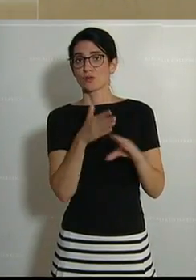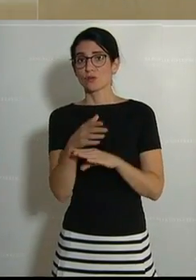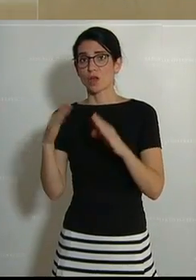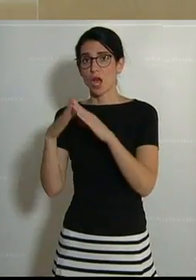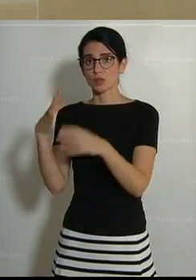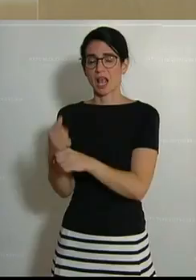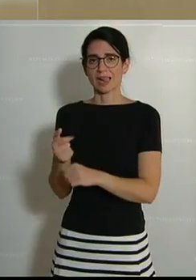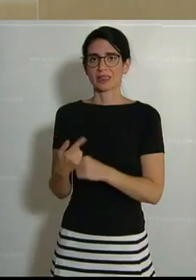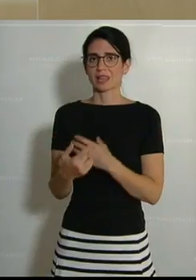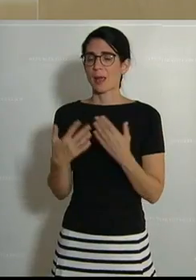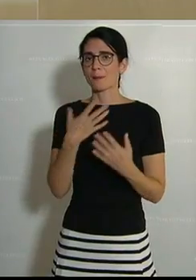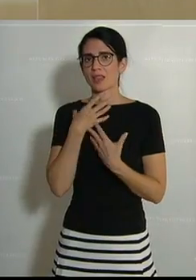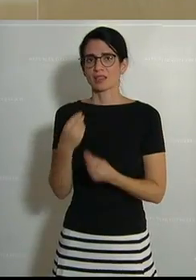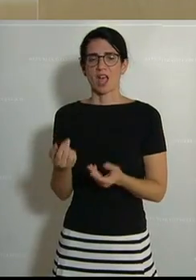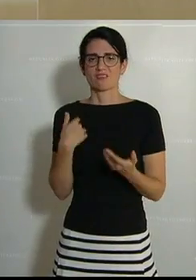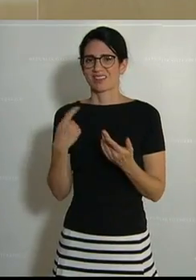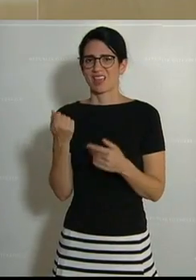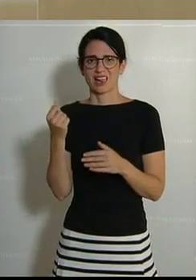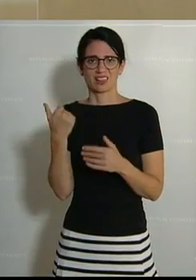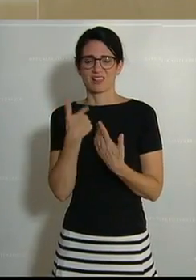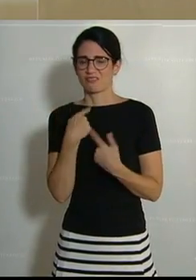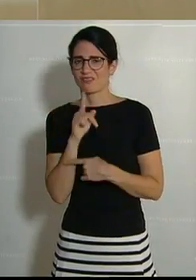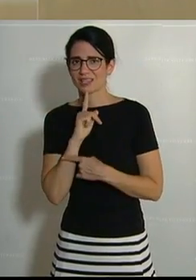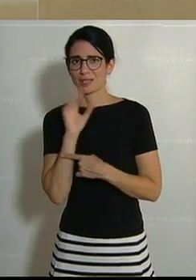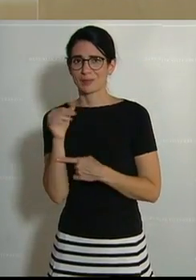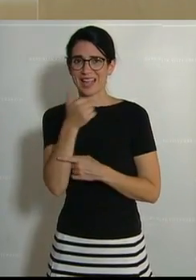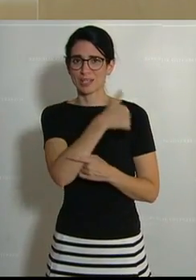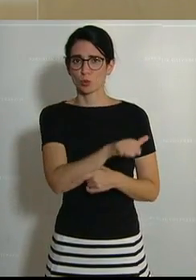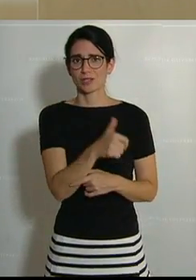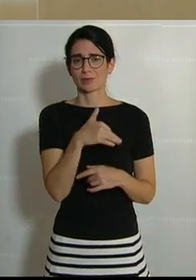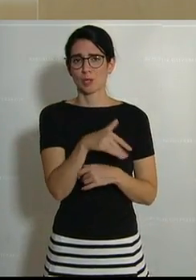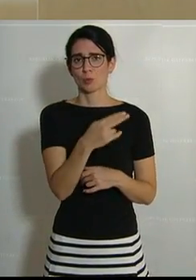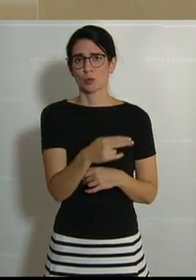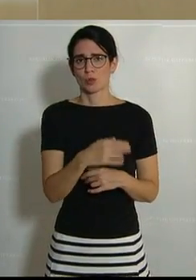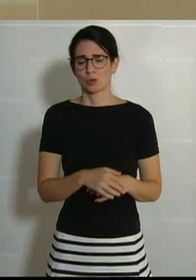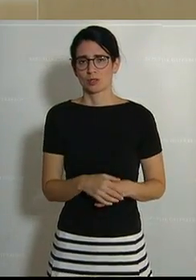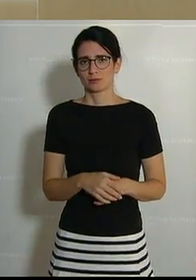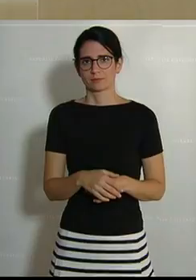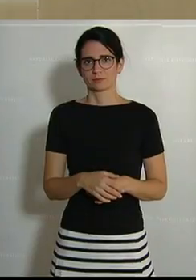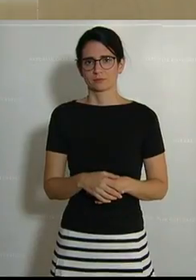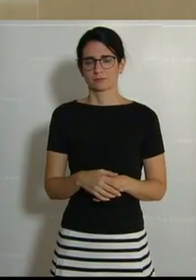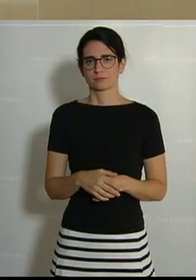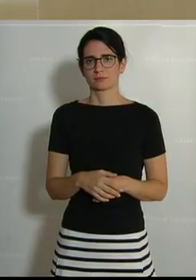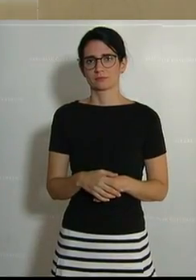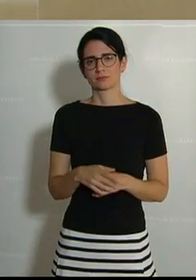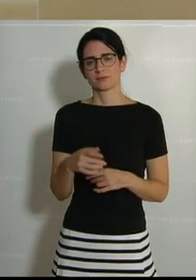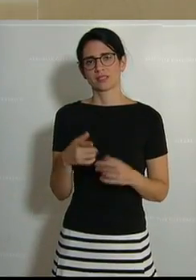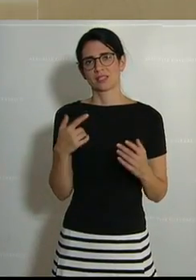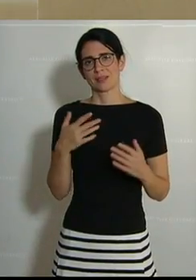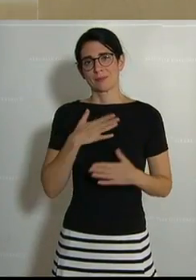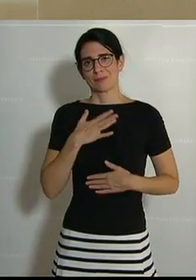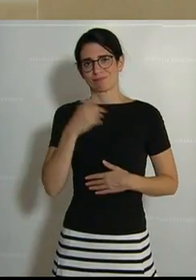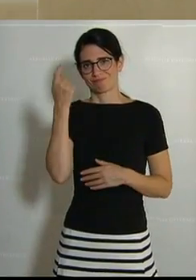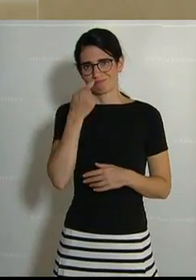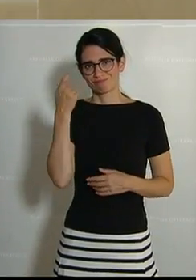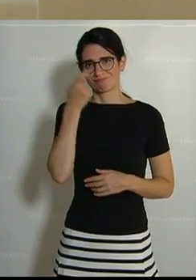die besonders wenig Einkommen auch haben, und zwar mit 100 Millionen Euro. Unsere, wie ich meine, berechtigte